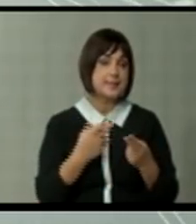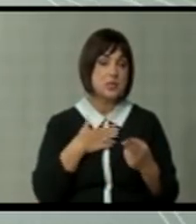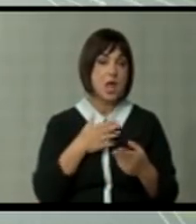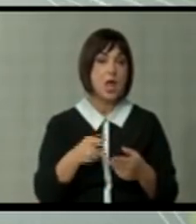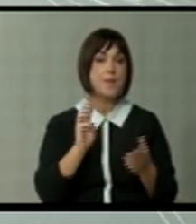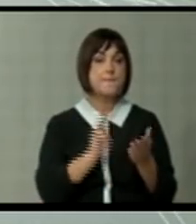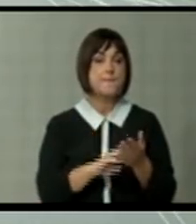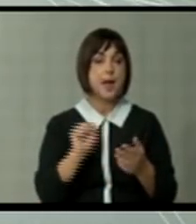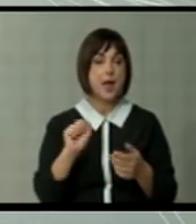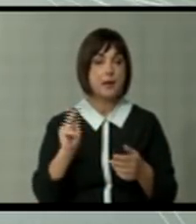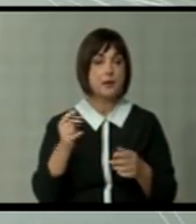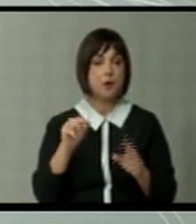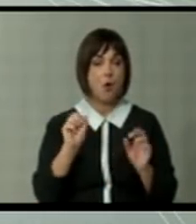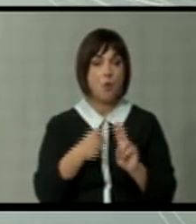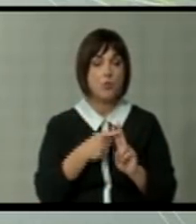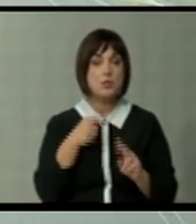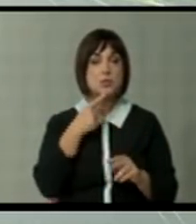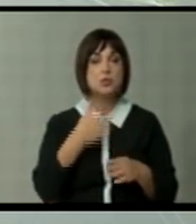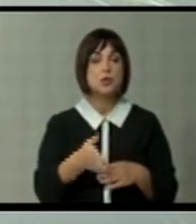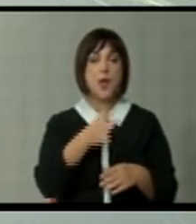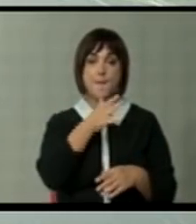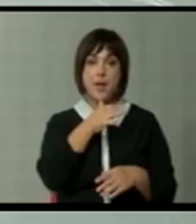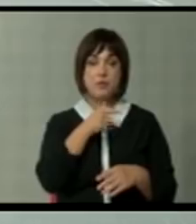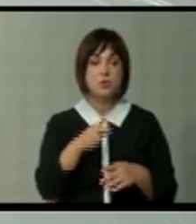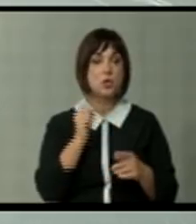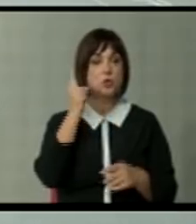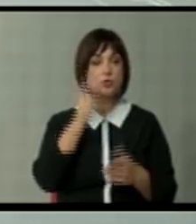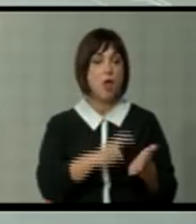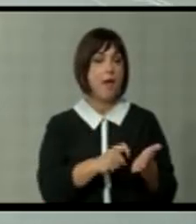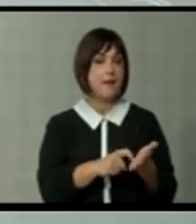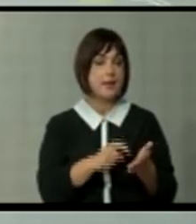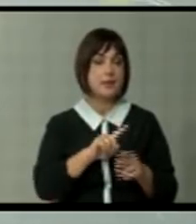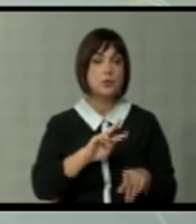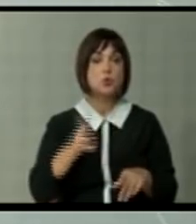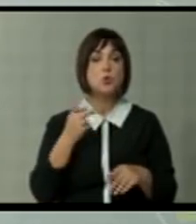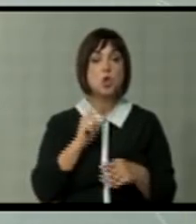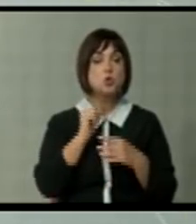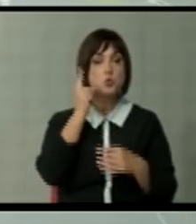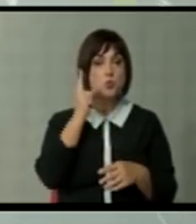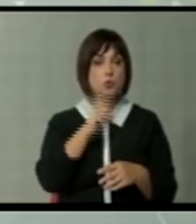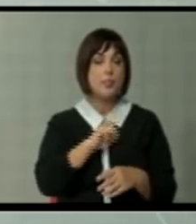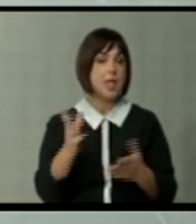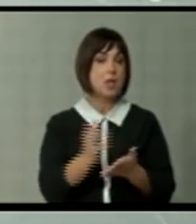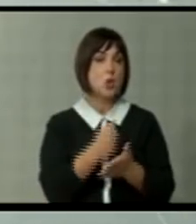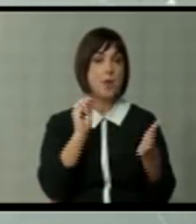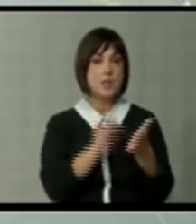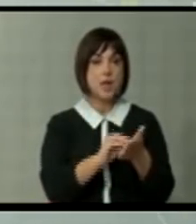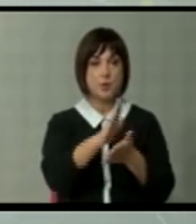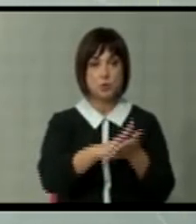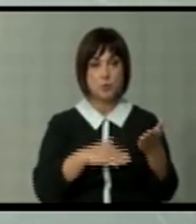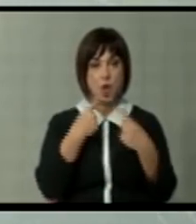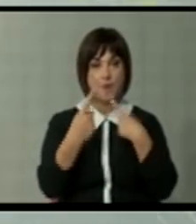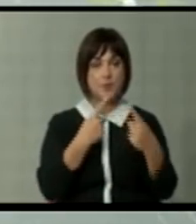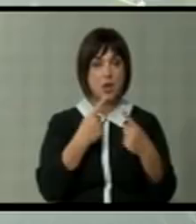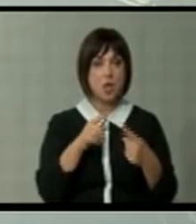Макрон се држи до тоа дека Македонија заради случај од Рекет или заради некој други случај не добије датум за почеток на